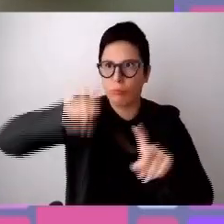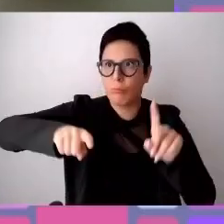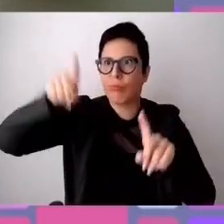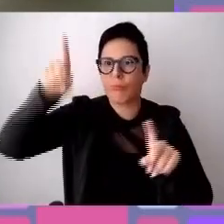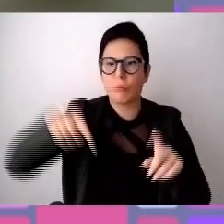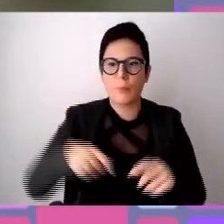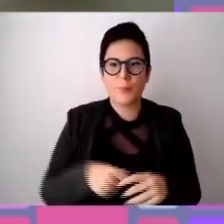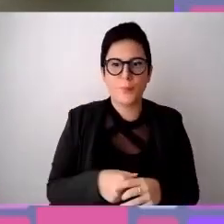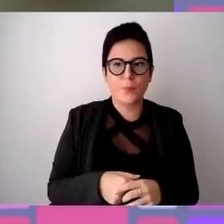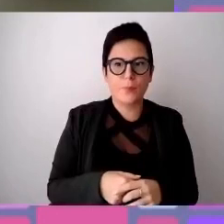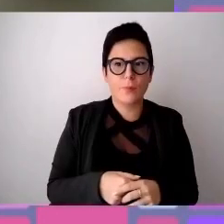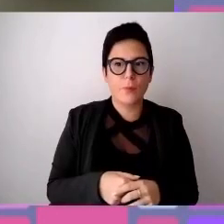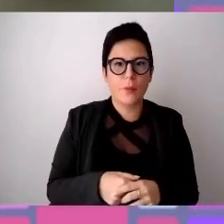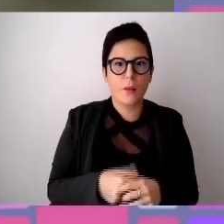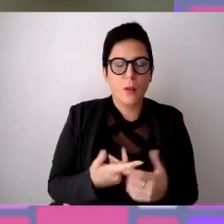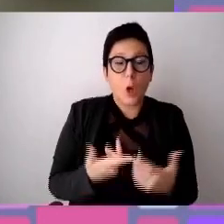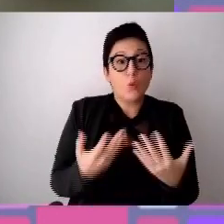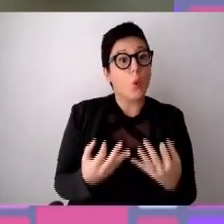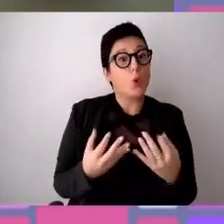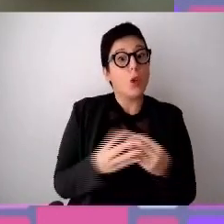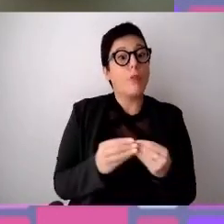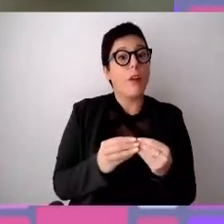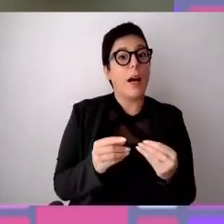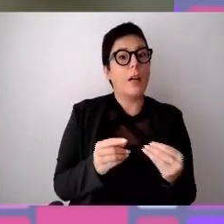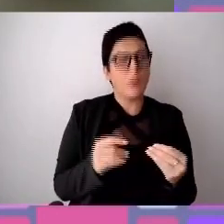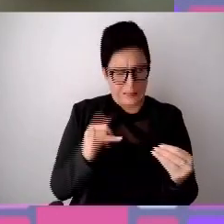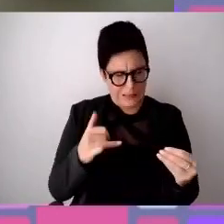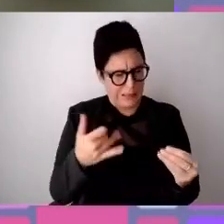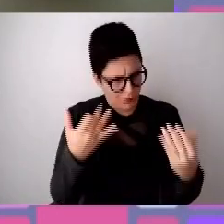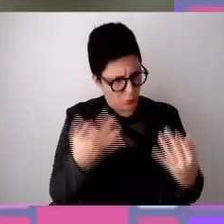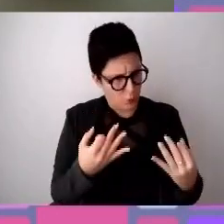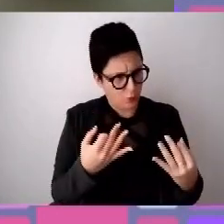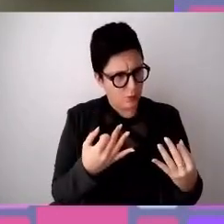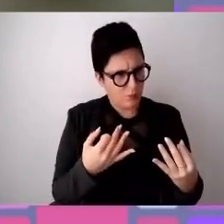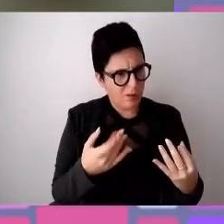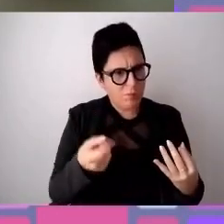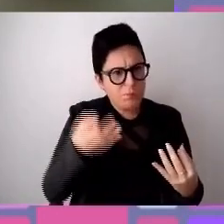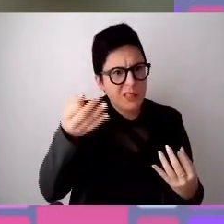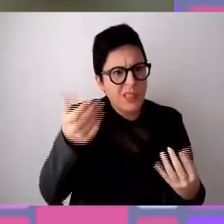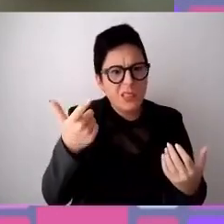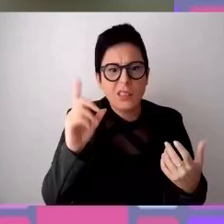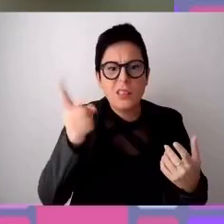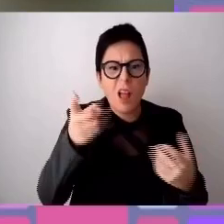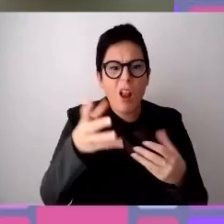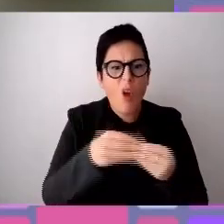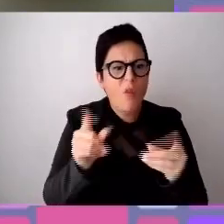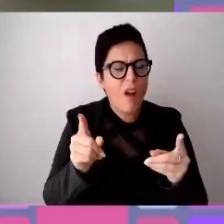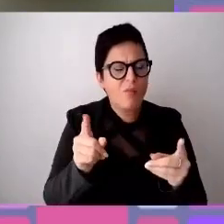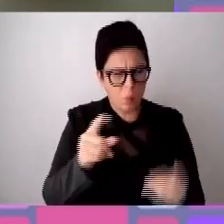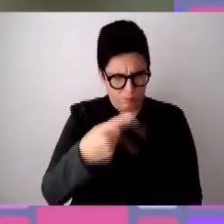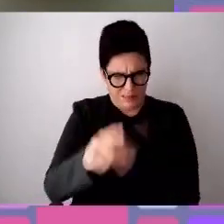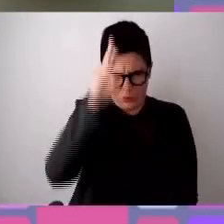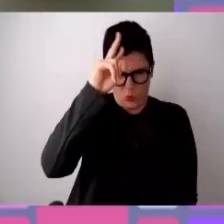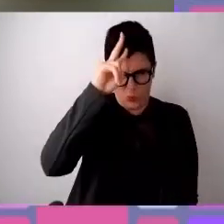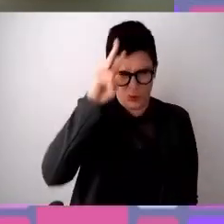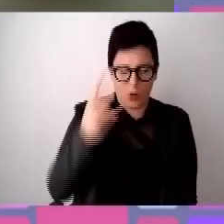non è che è giusto farlo, forse è anche giusto farlo, ma soprattutto è stupido non farlo, mi verrebbe da dire. Però